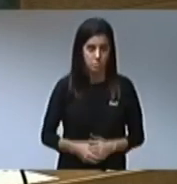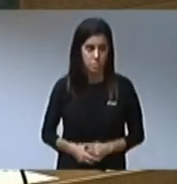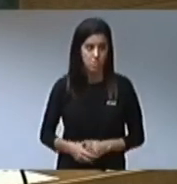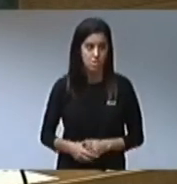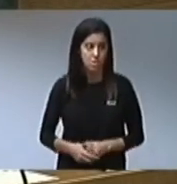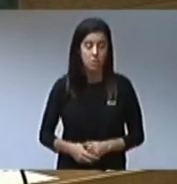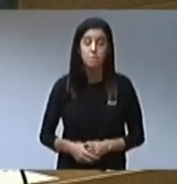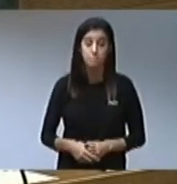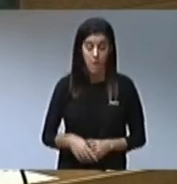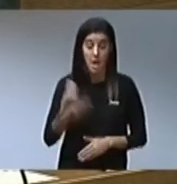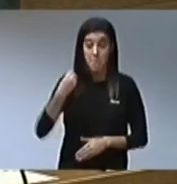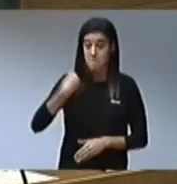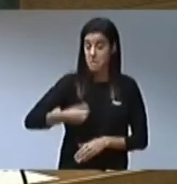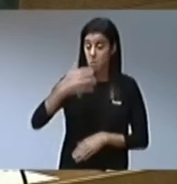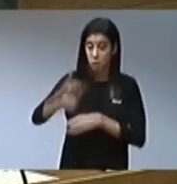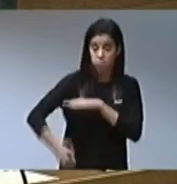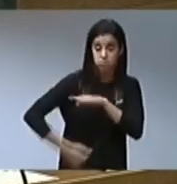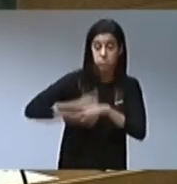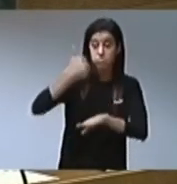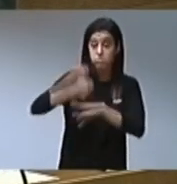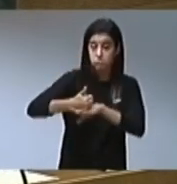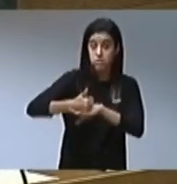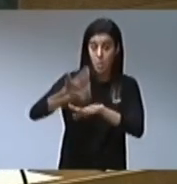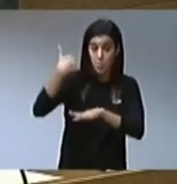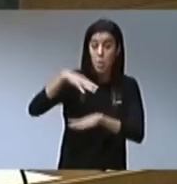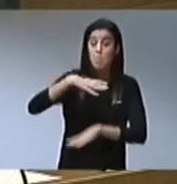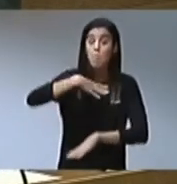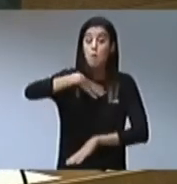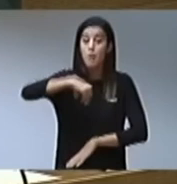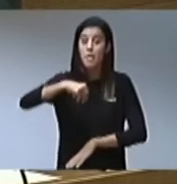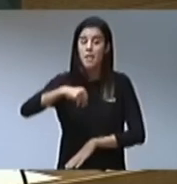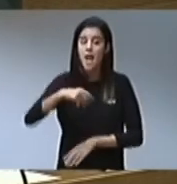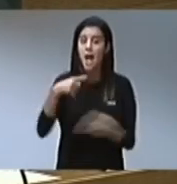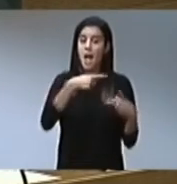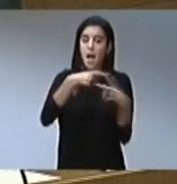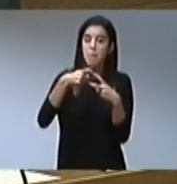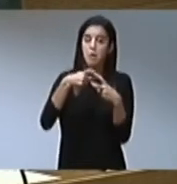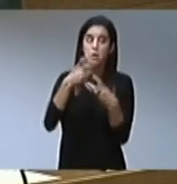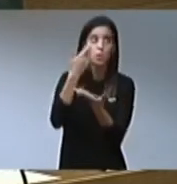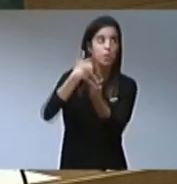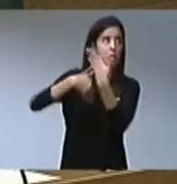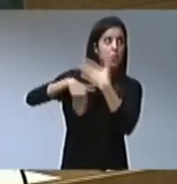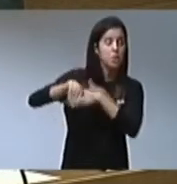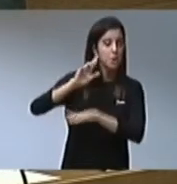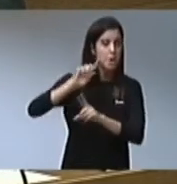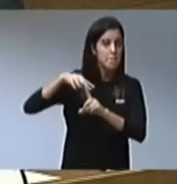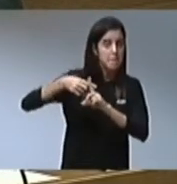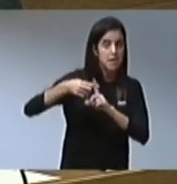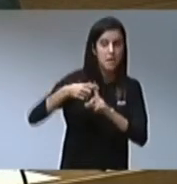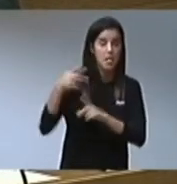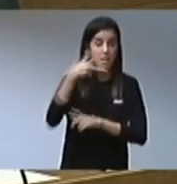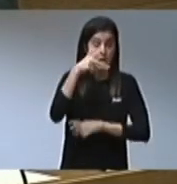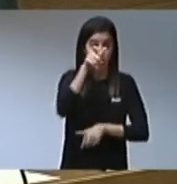que l'excap d'estat podria haver eludit impostos privants espanyols i espanyoles de drets i serveis, encara que mai,